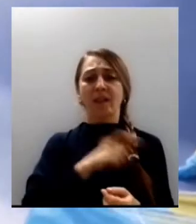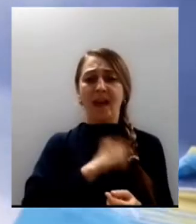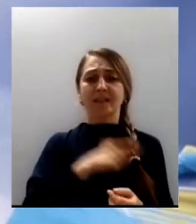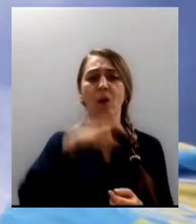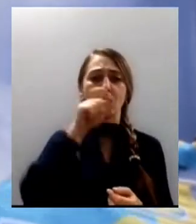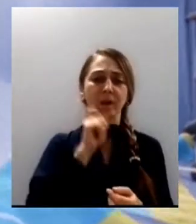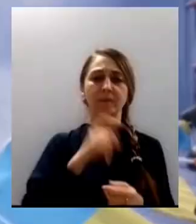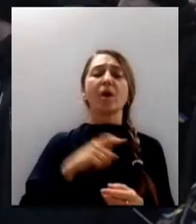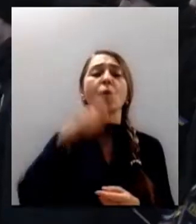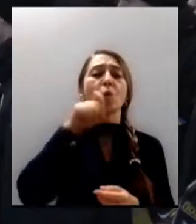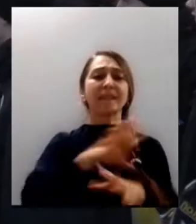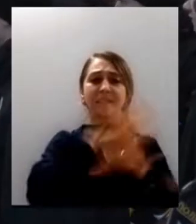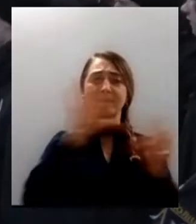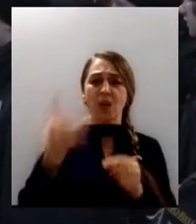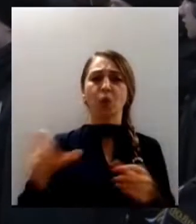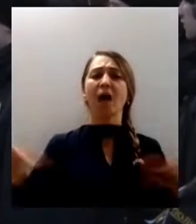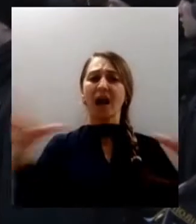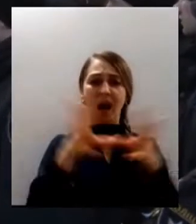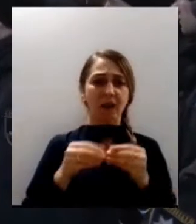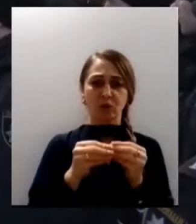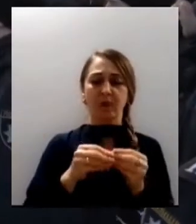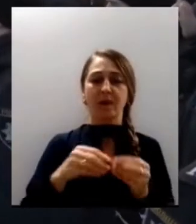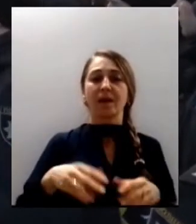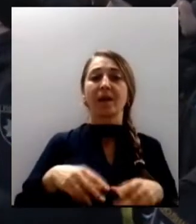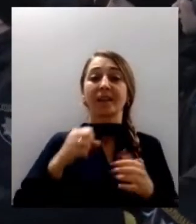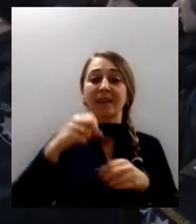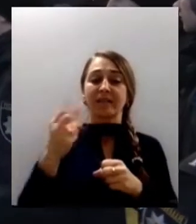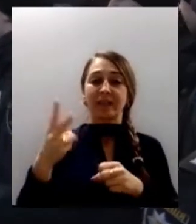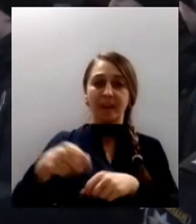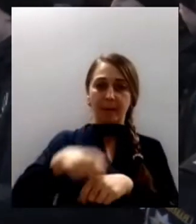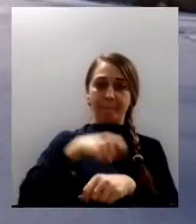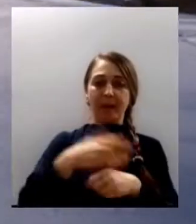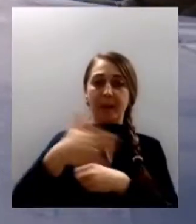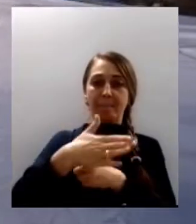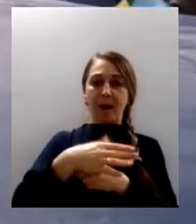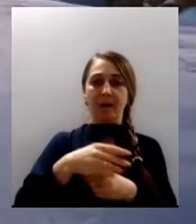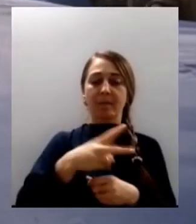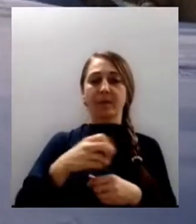завершення учасники ходу розгорнули 12-метровий прапор України на потьомкінських сходах.